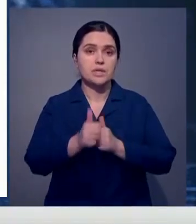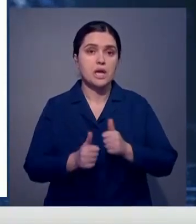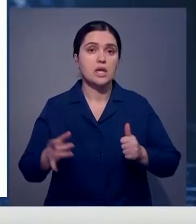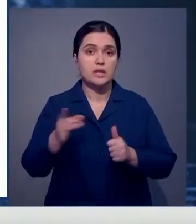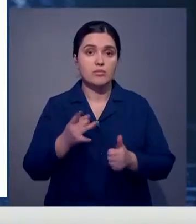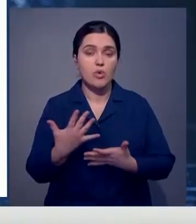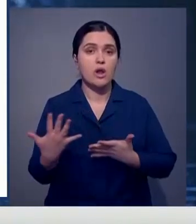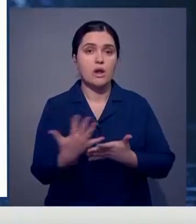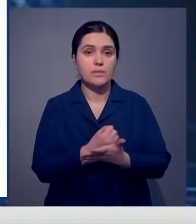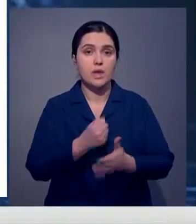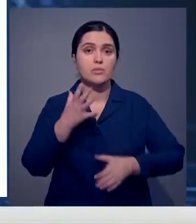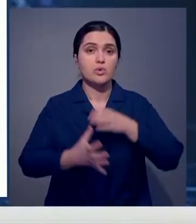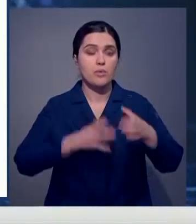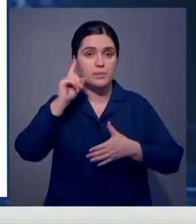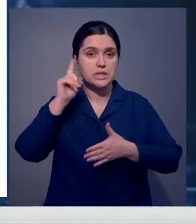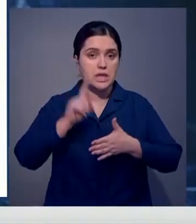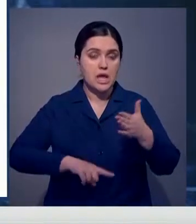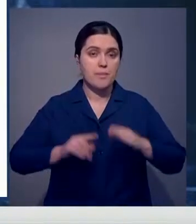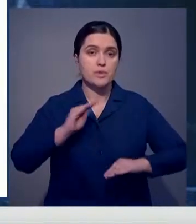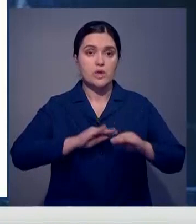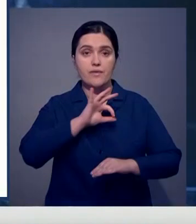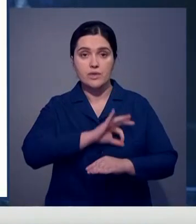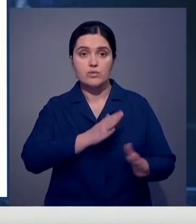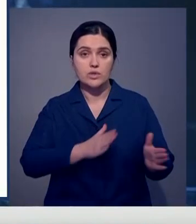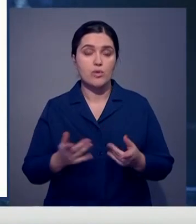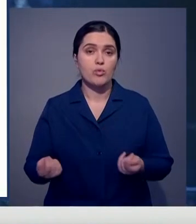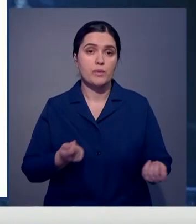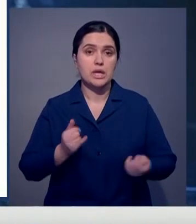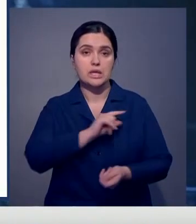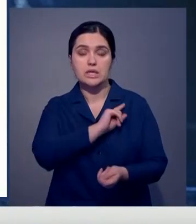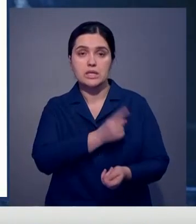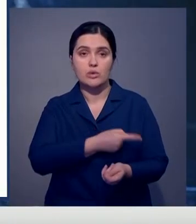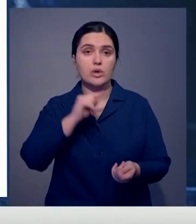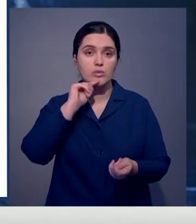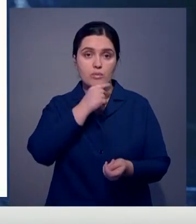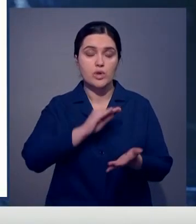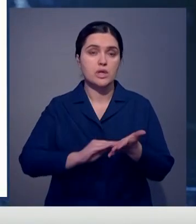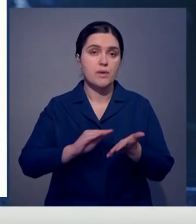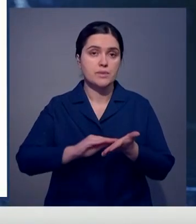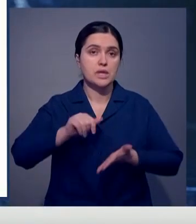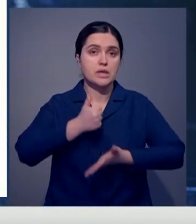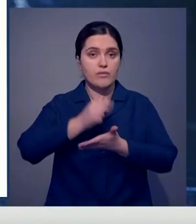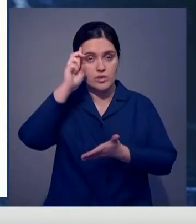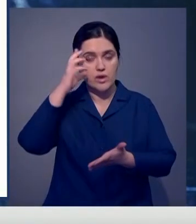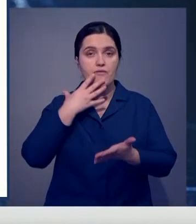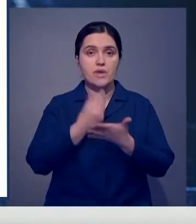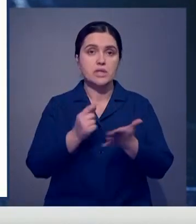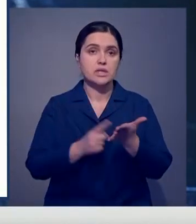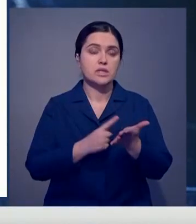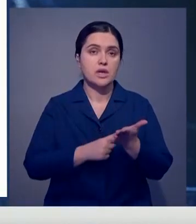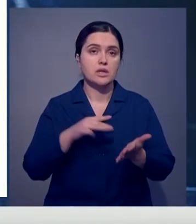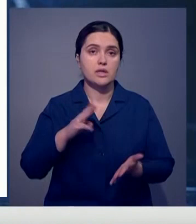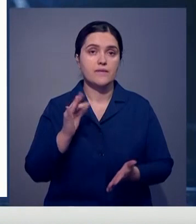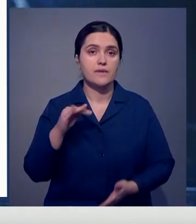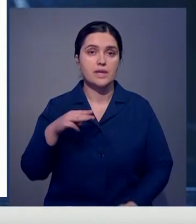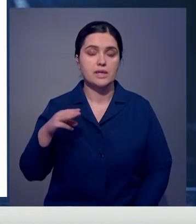для прогресса. Республика обрела международное признание, построила эффективную систему управления и сильную экономику, написал президент о своей странице